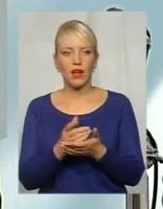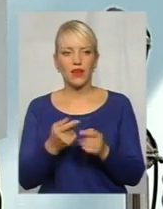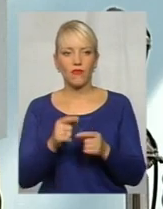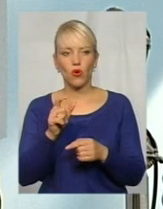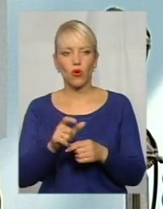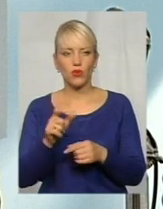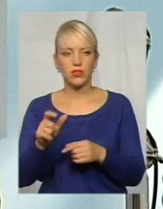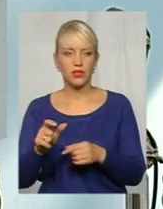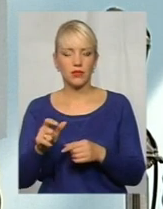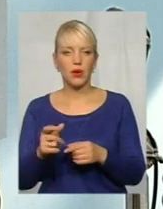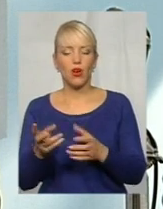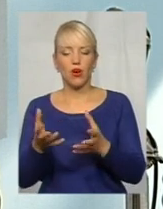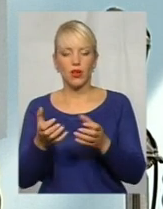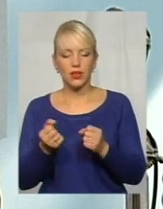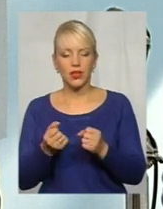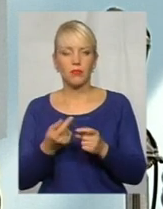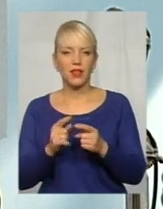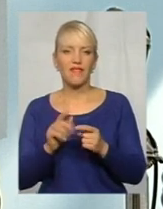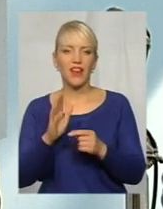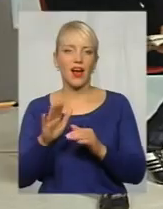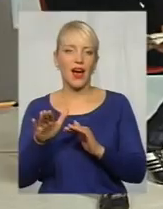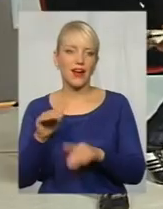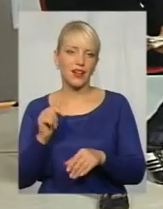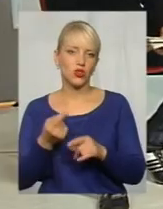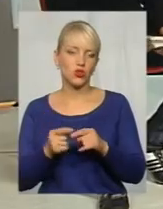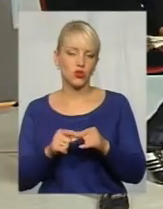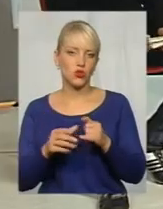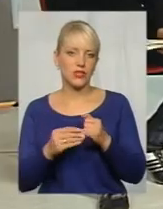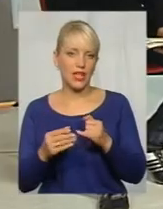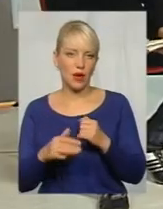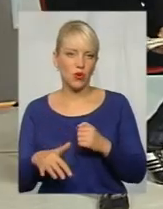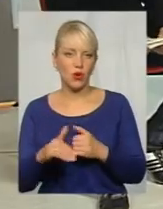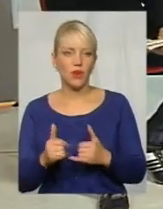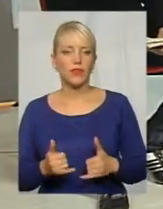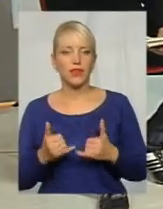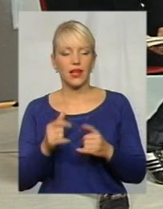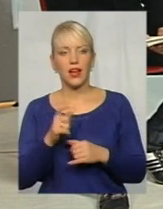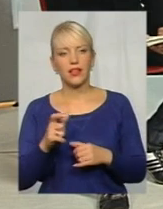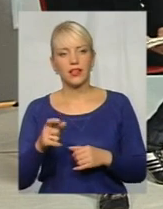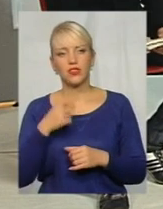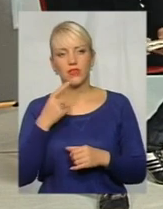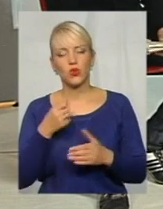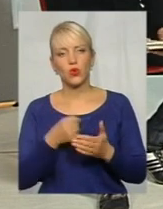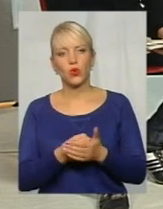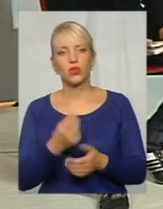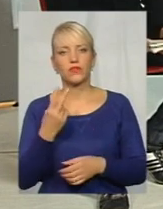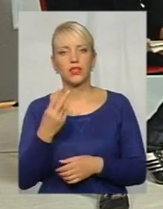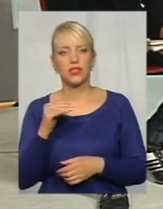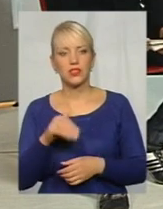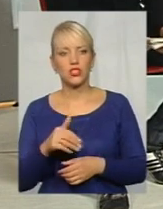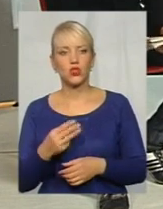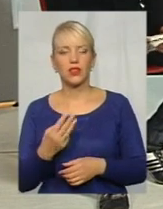наразі говоримо, отримали її в оренду. Тобто, для глядачів зазначу, що до 2013